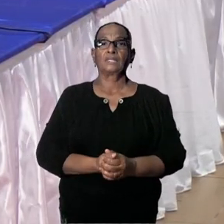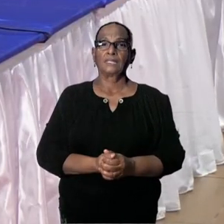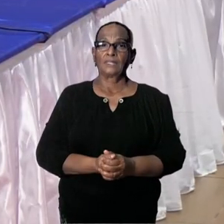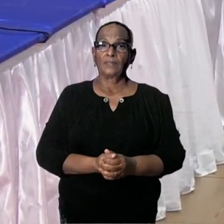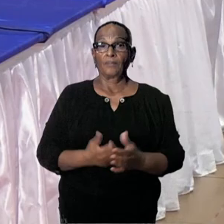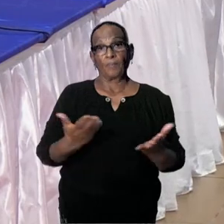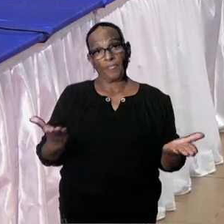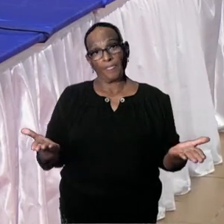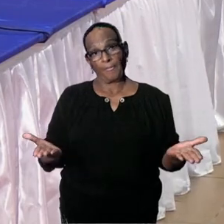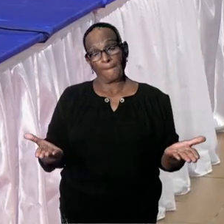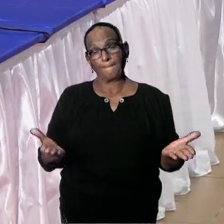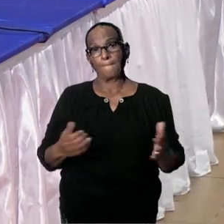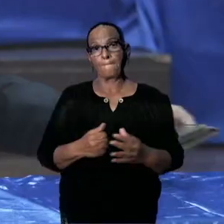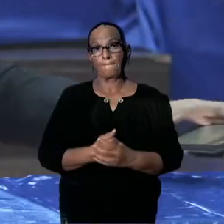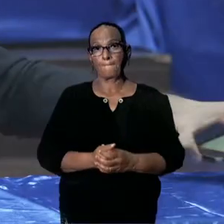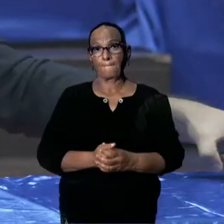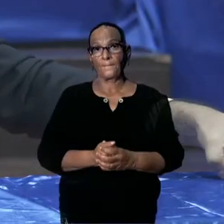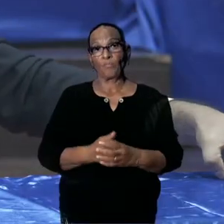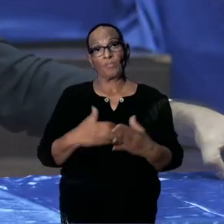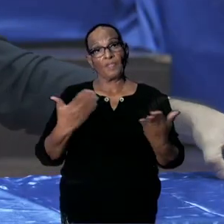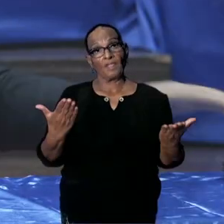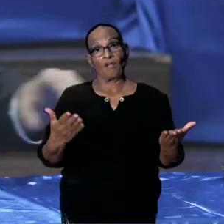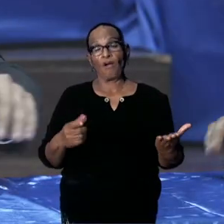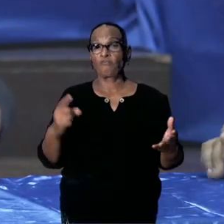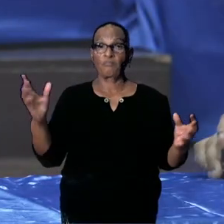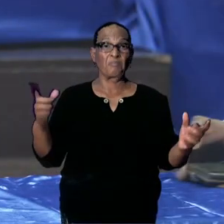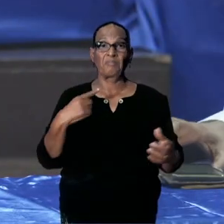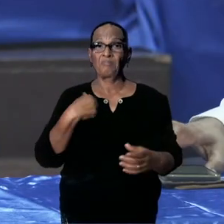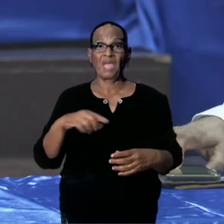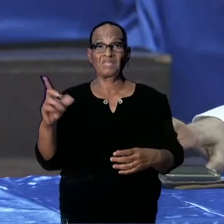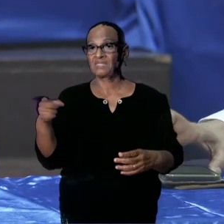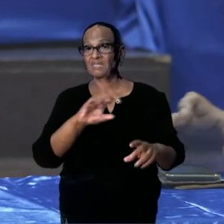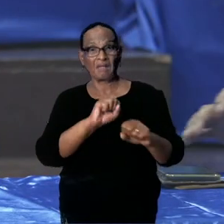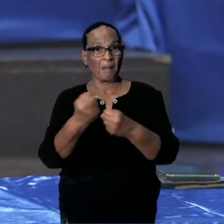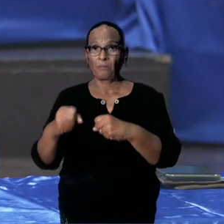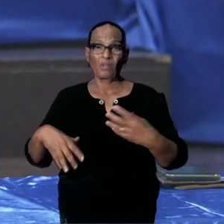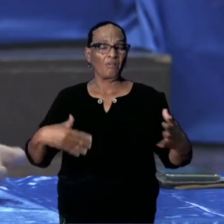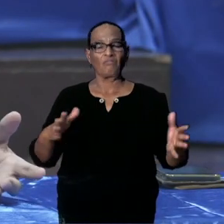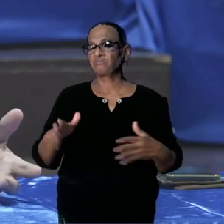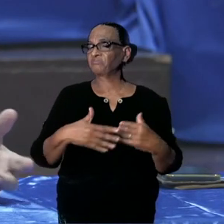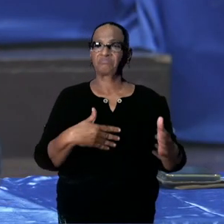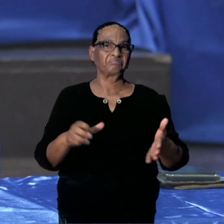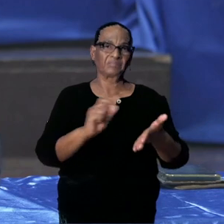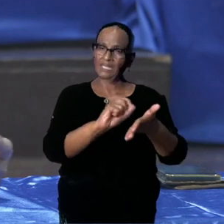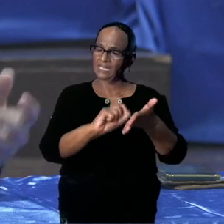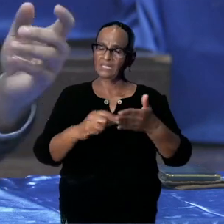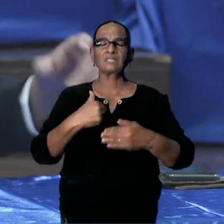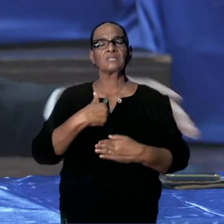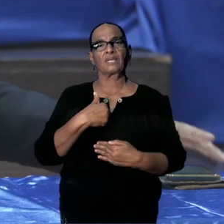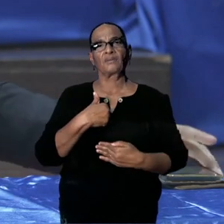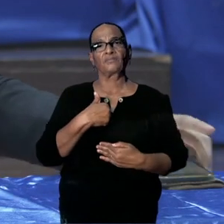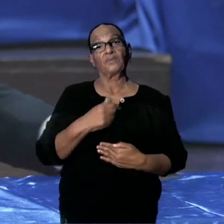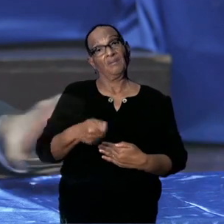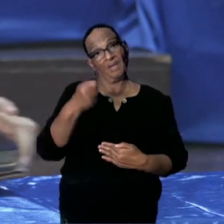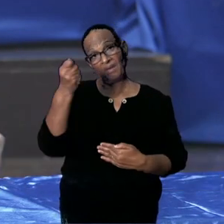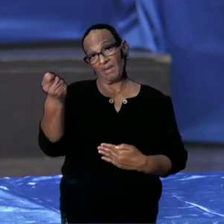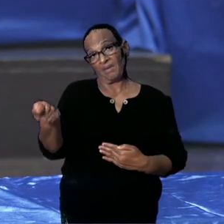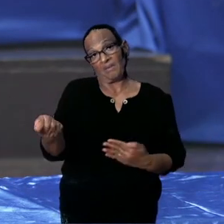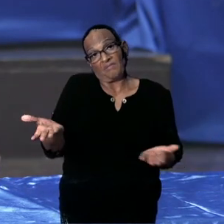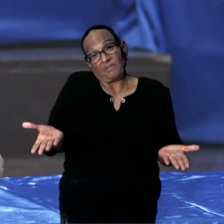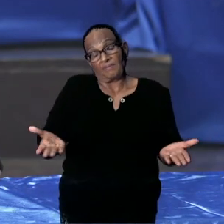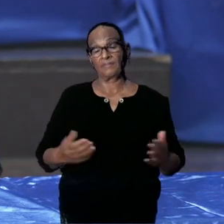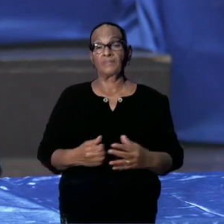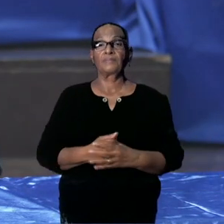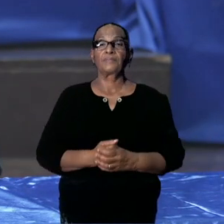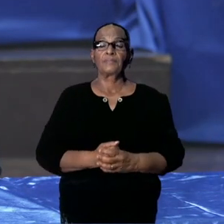beleid bekritiseren, of althans opruiende informatie en schadelijke informatie rapporteer, dan wordt het je ook niet in dank afgenomen.